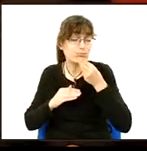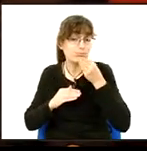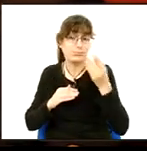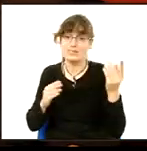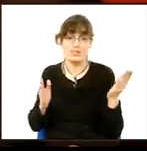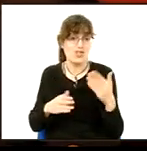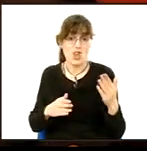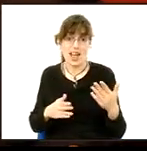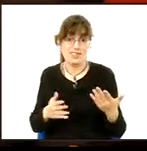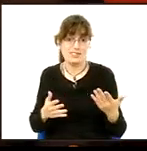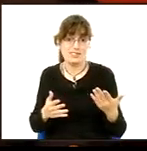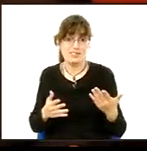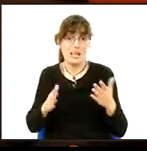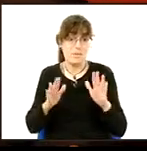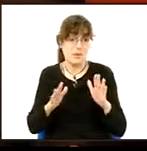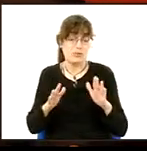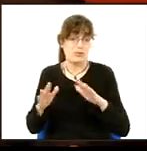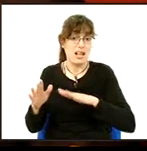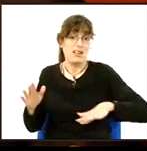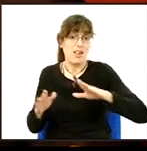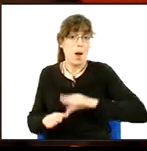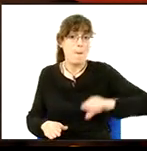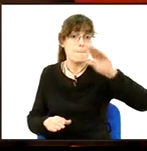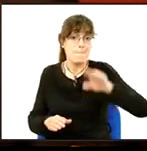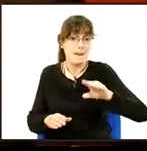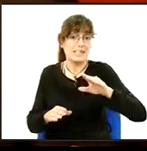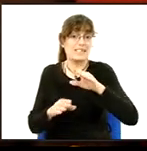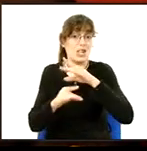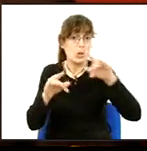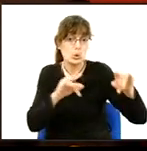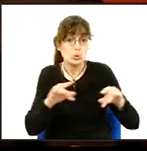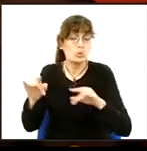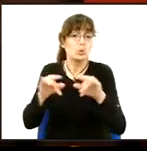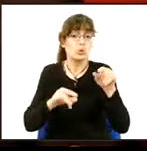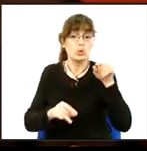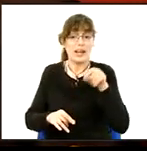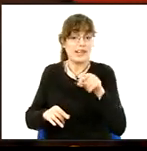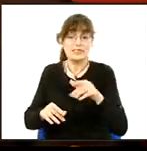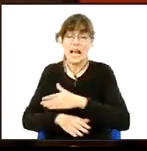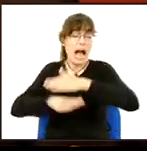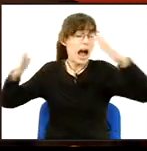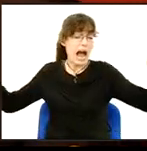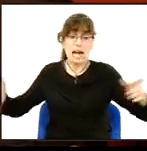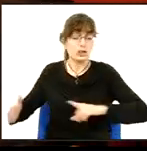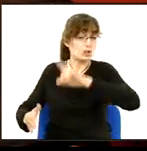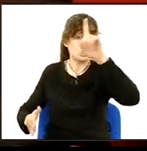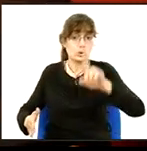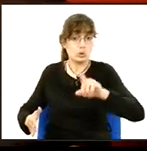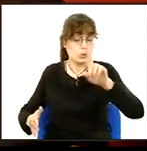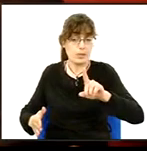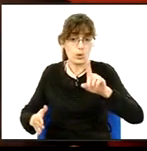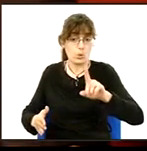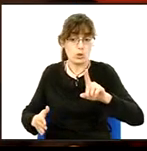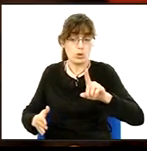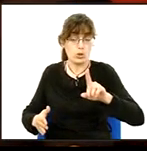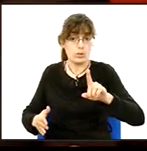ens consta que l'aparcament del sucre és un dels aparcaments i a part que potser és un dels més grans que hi al lloc de Vic, no ho sé, però almenys 200 o 250 cotxes